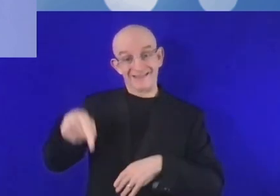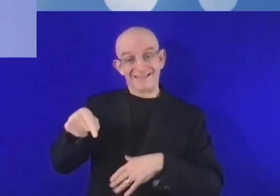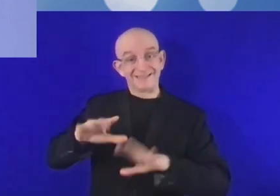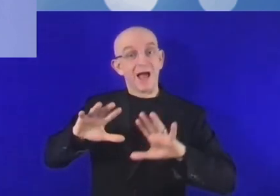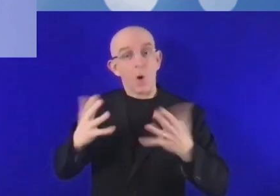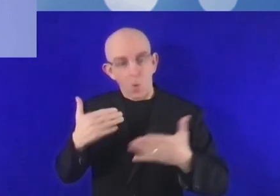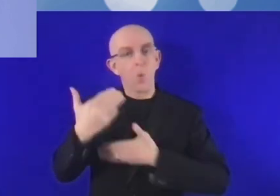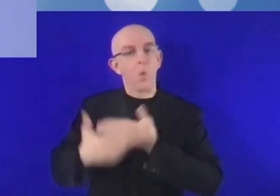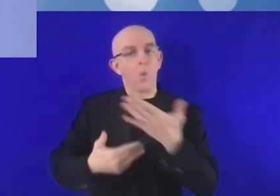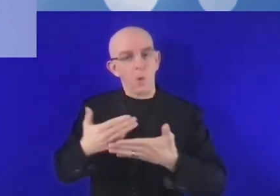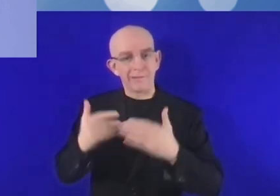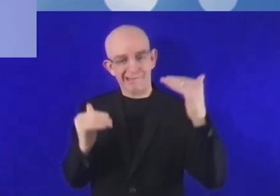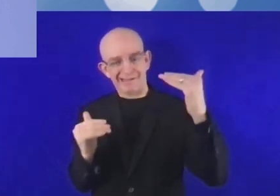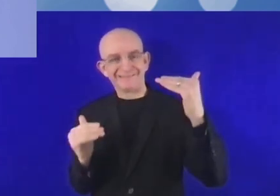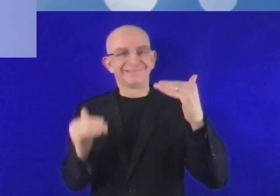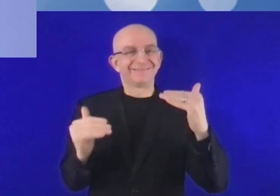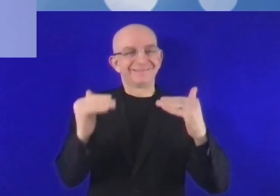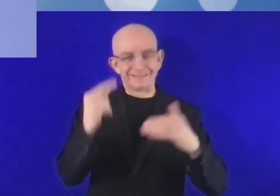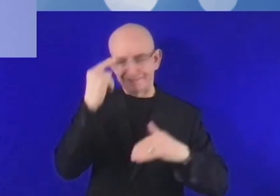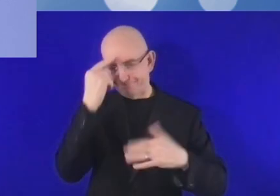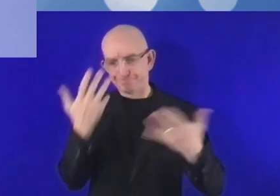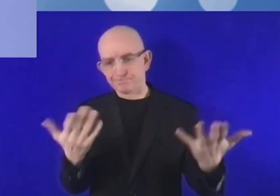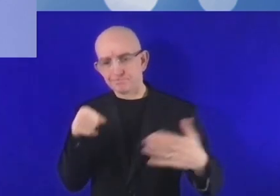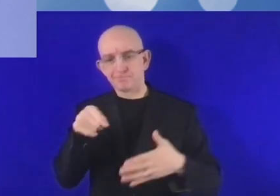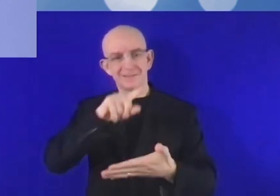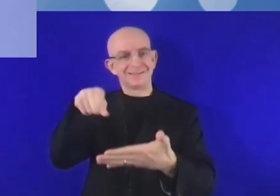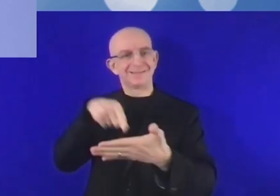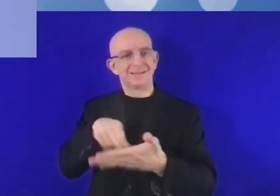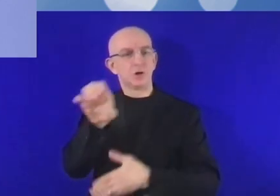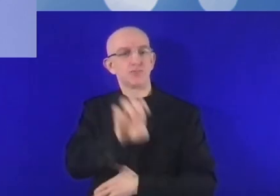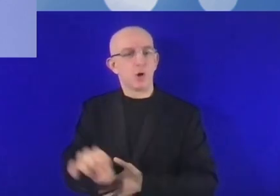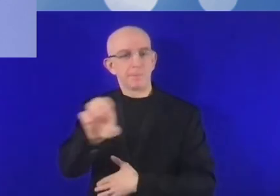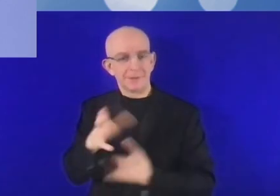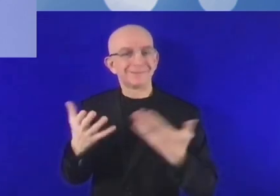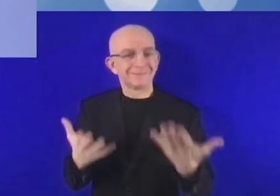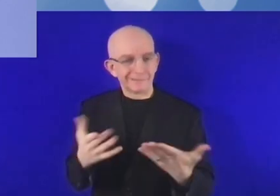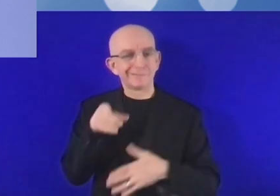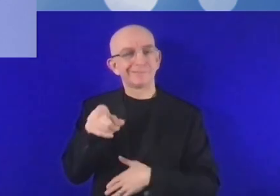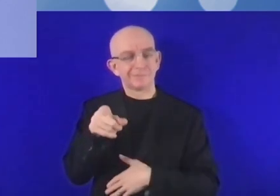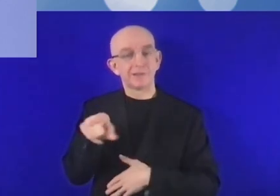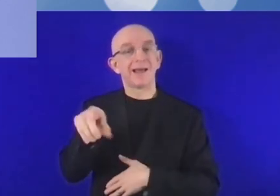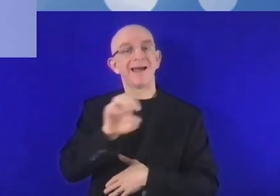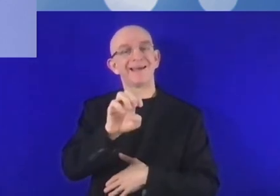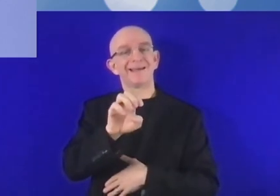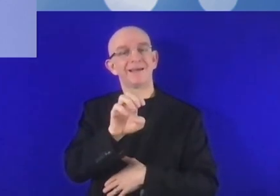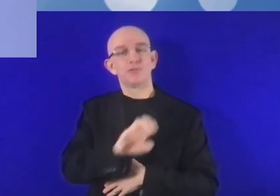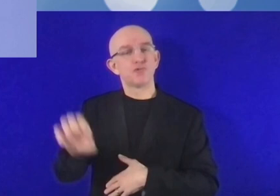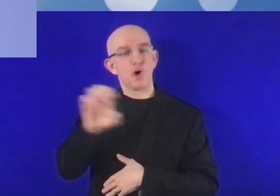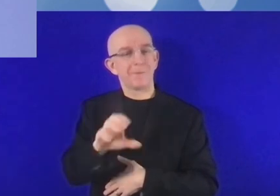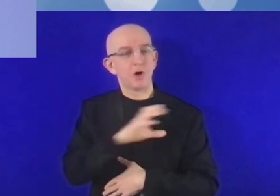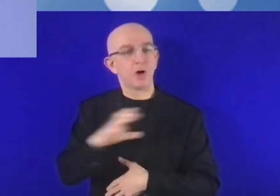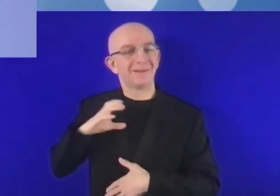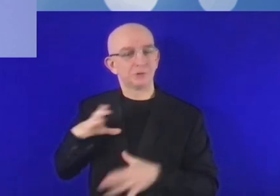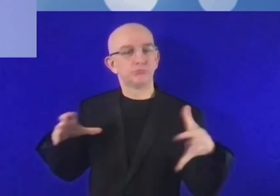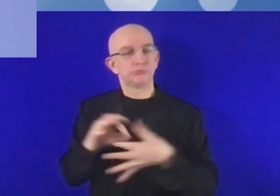investissements, cela devient possible. Nous voulons augmenter les investissements qui sont apportés à certaines régions de l'Union